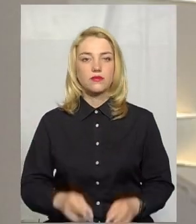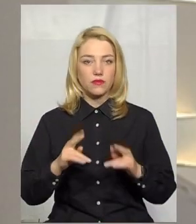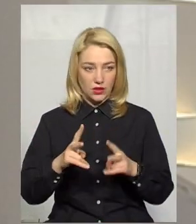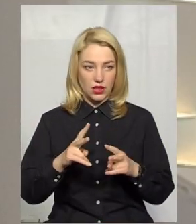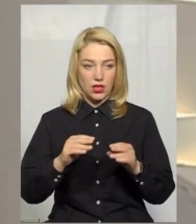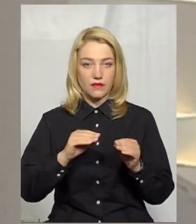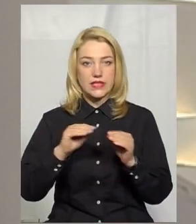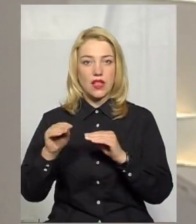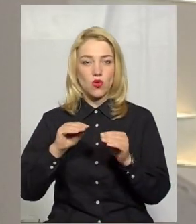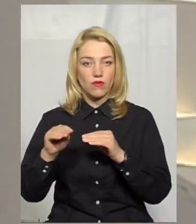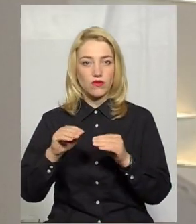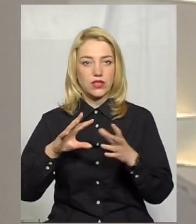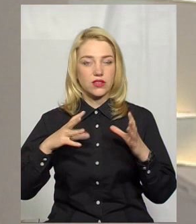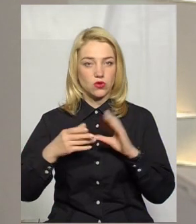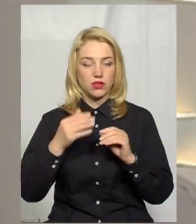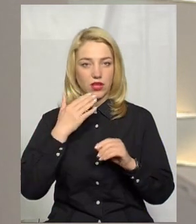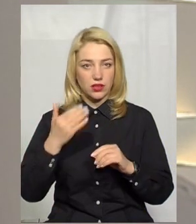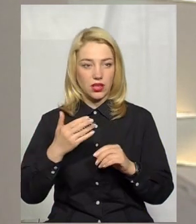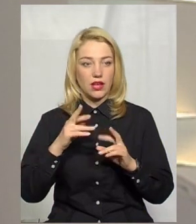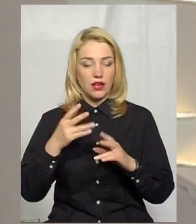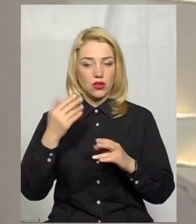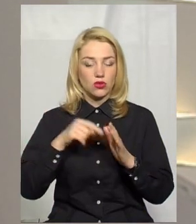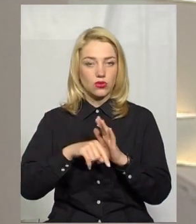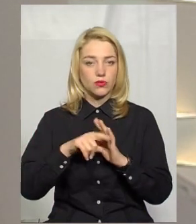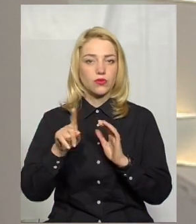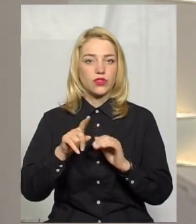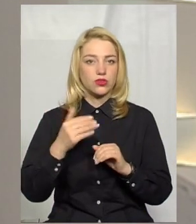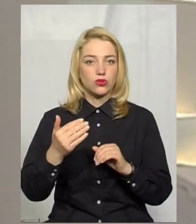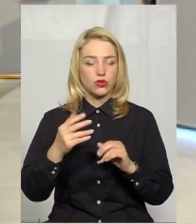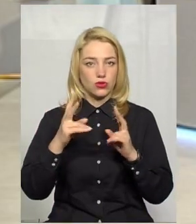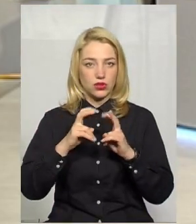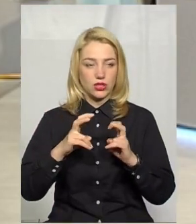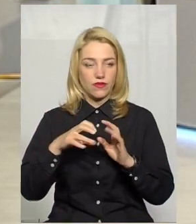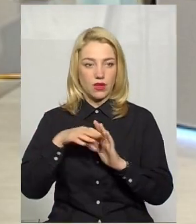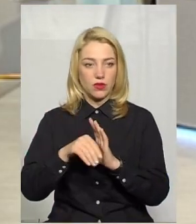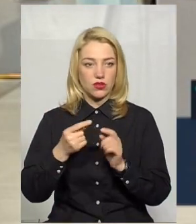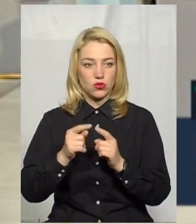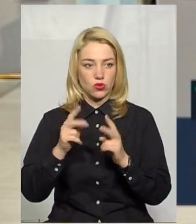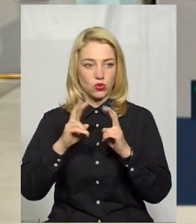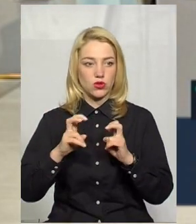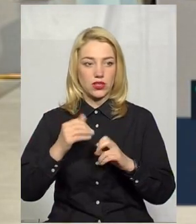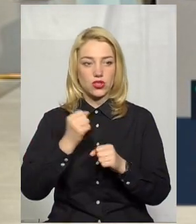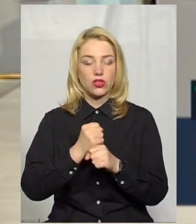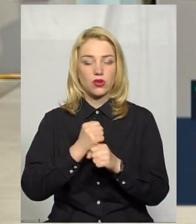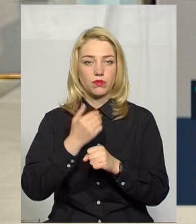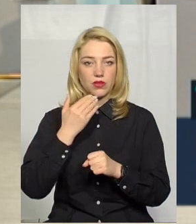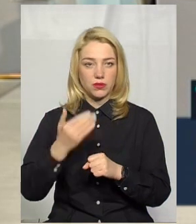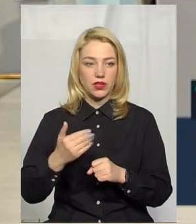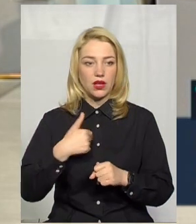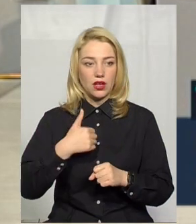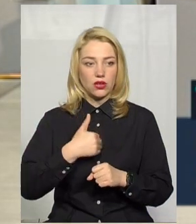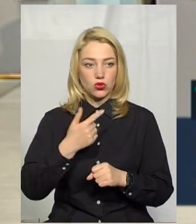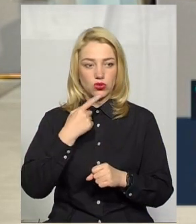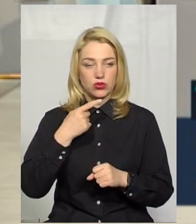встановлювали результати? Тобто ви досліджували це, що в рамках цього дослідження робили? Я, можливо, почну